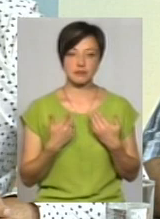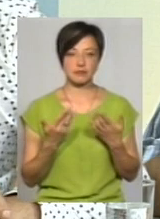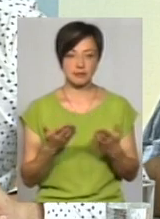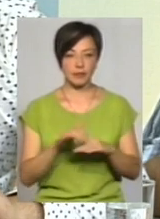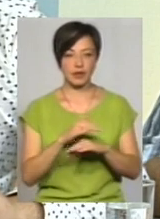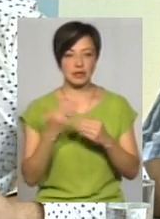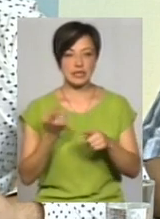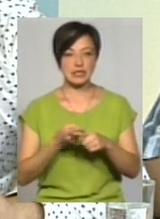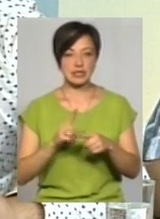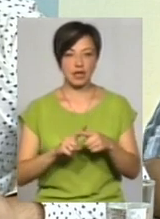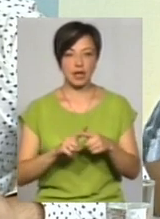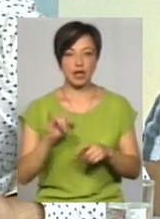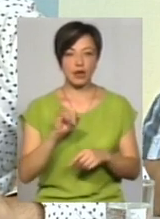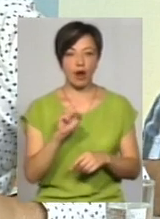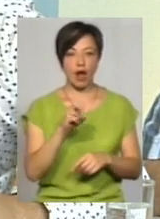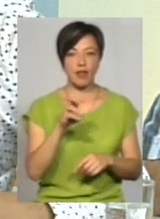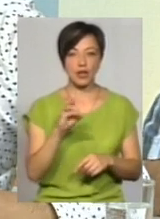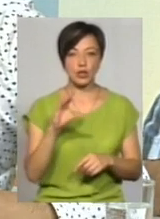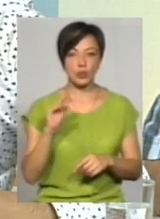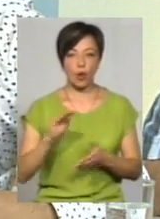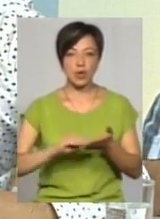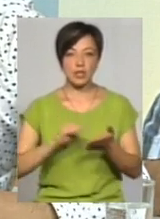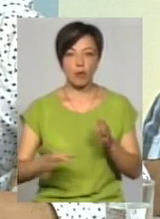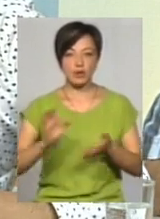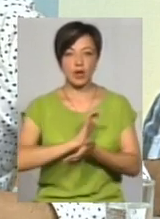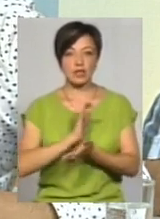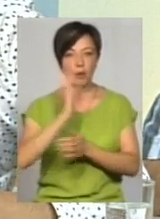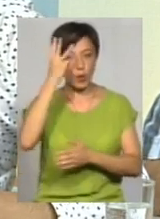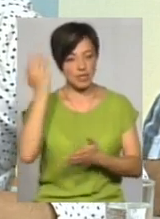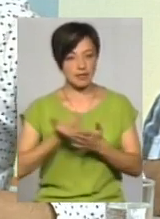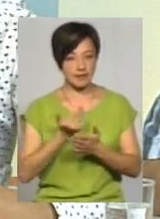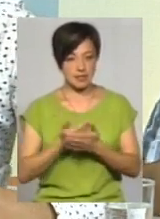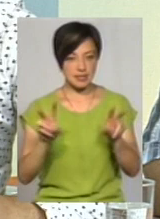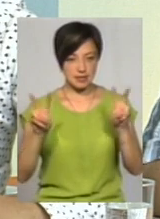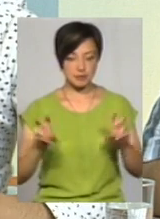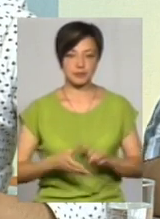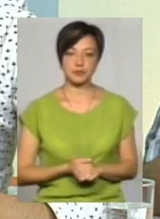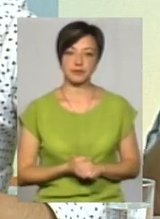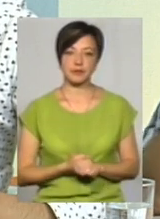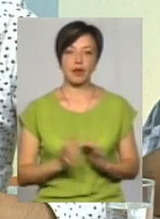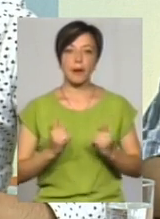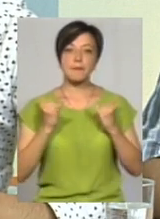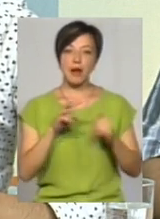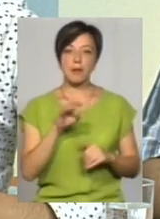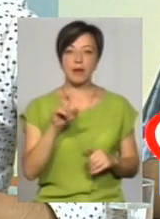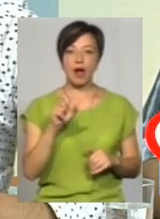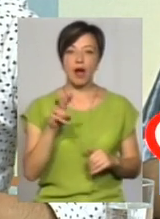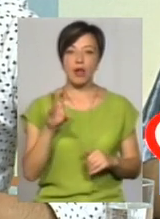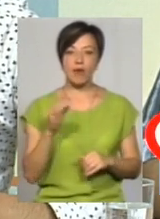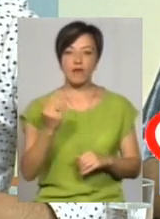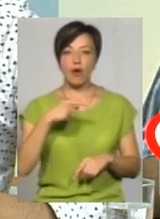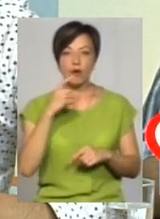ласка, нагадаю, це Ігор Олексюк, кореспондент обласної газети «Подільські військи». Прошу. Пане Михайло, ви говорили про